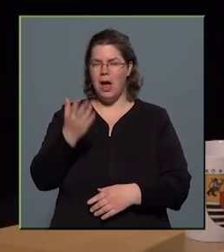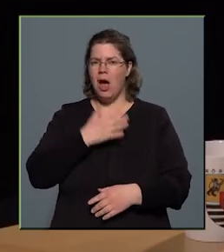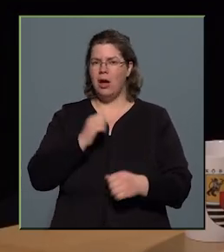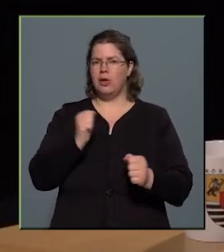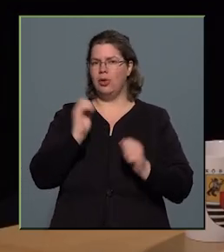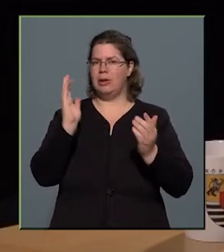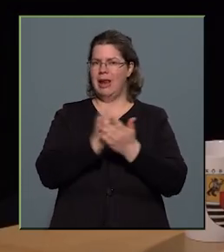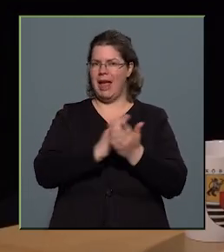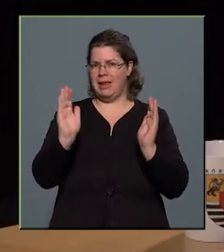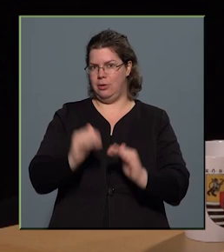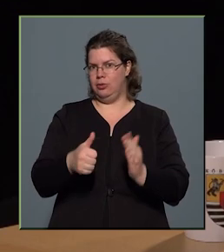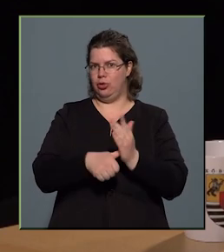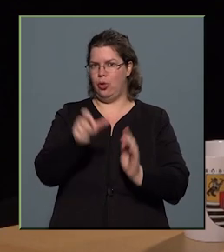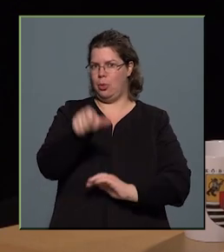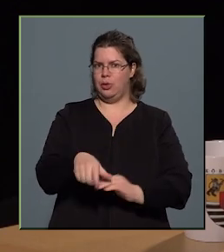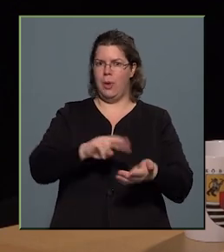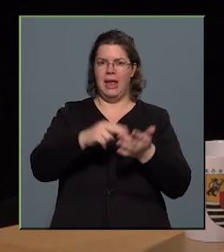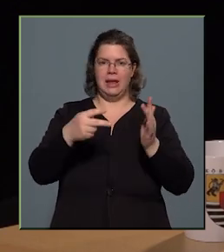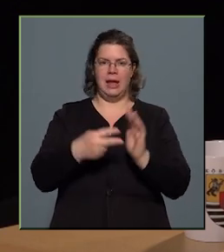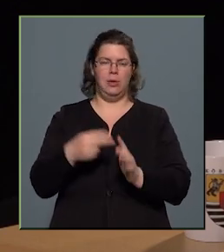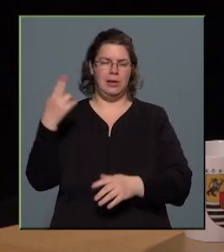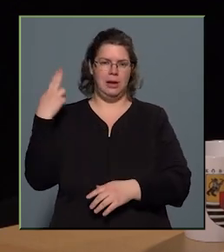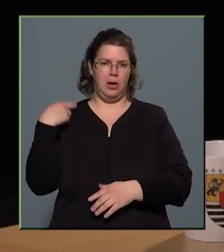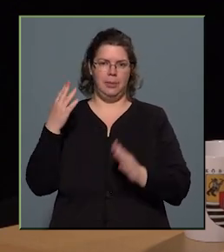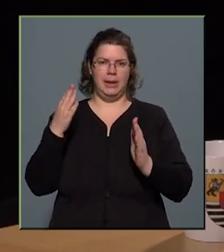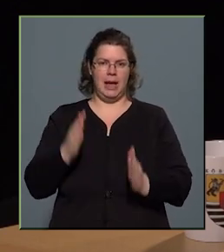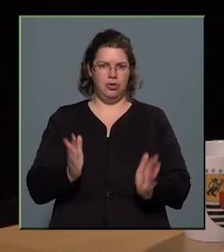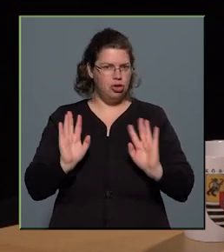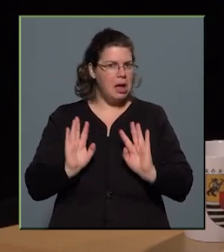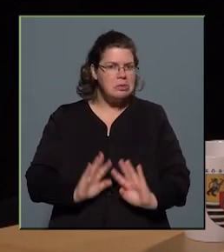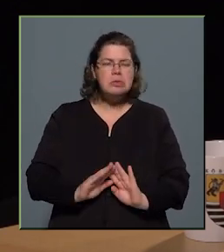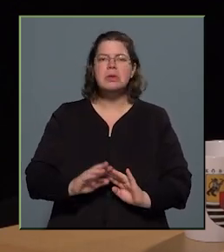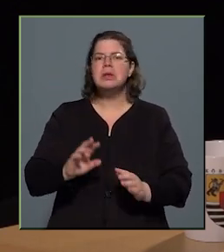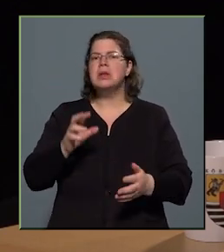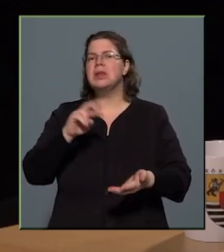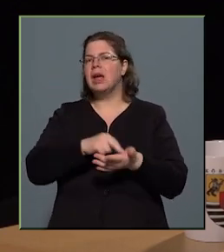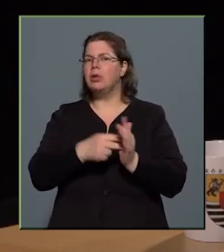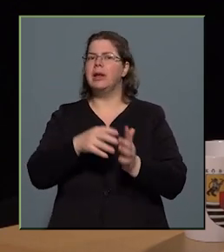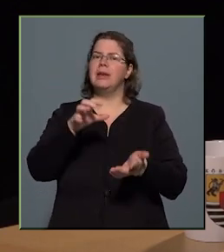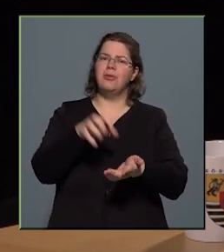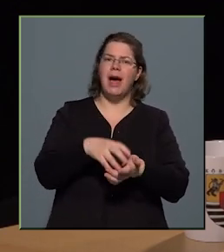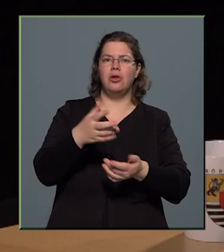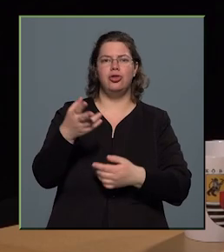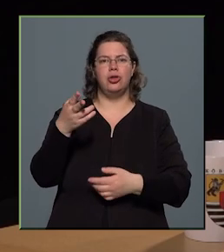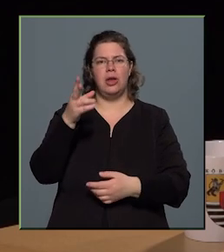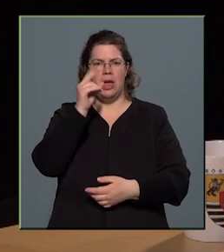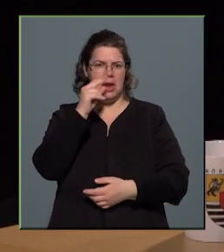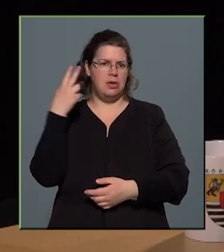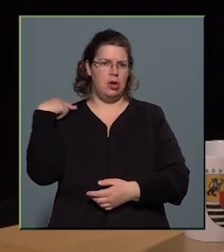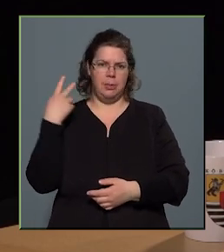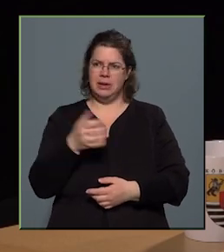leegyszerűsítjük, nyomozó egy kerületi kapitányságon, tehát egy kerületi, városi rendőr kapitányságnak nincsenek külön